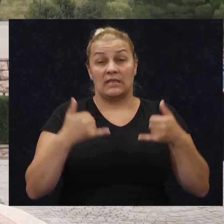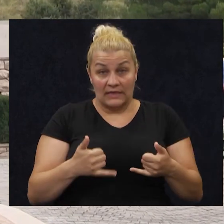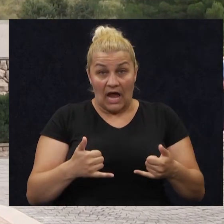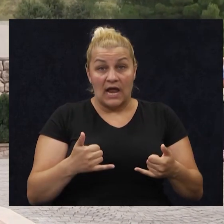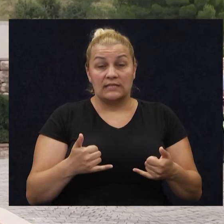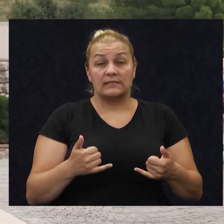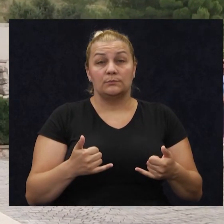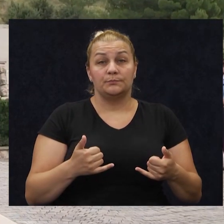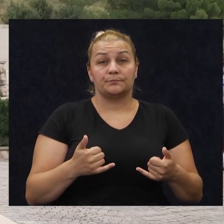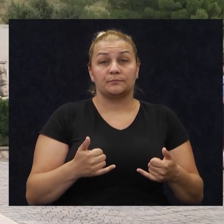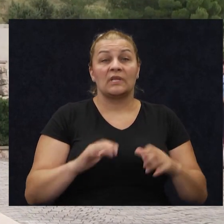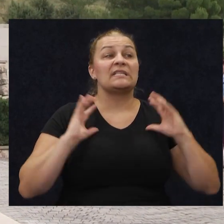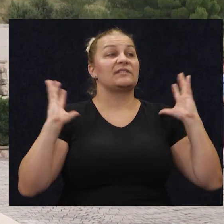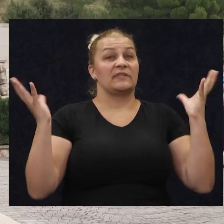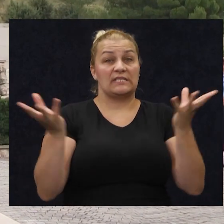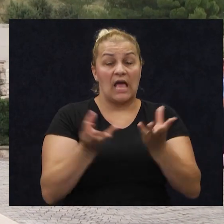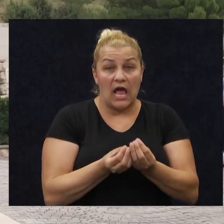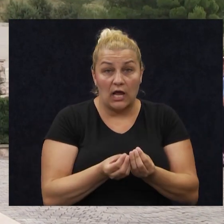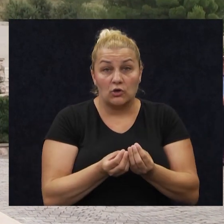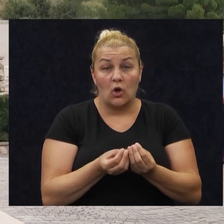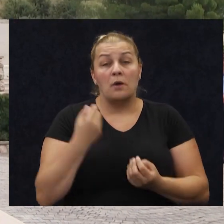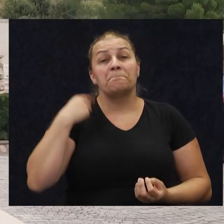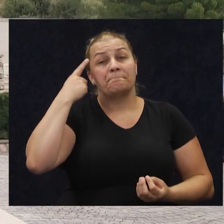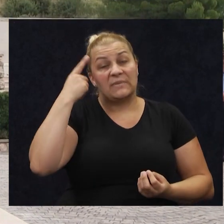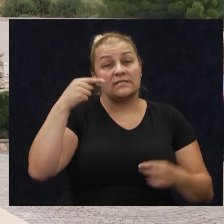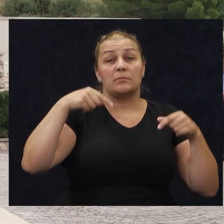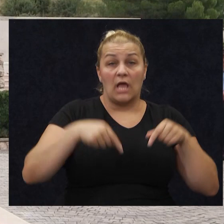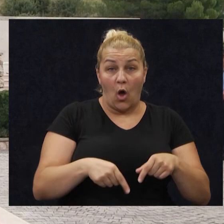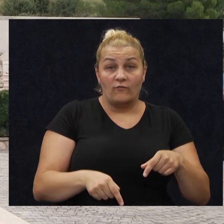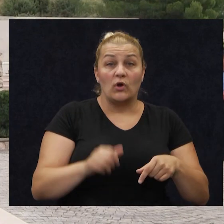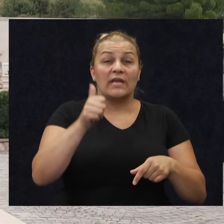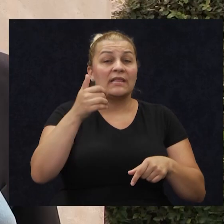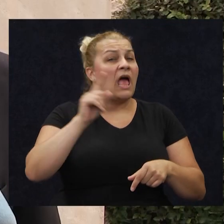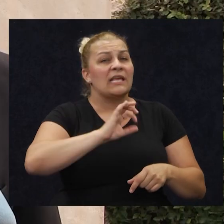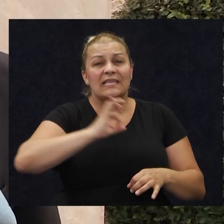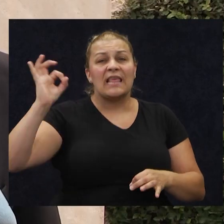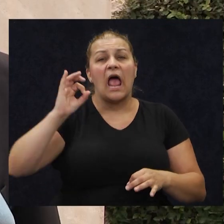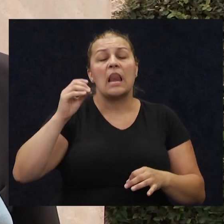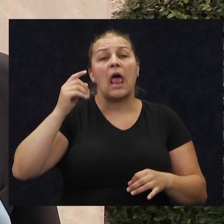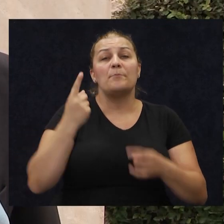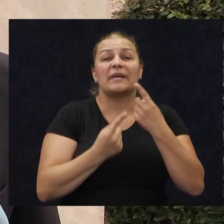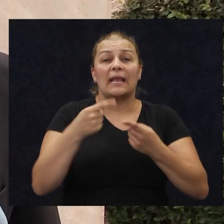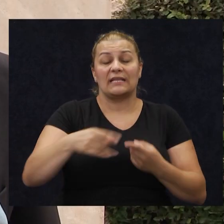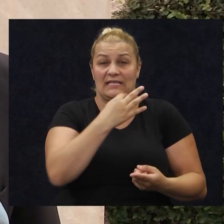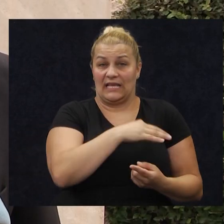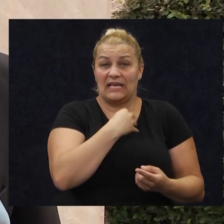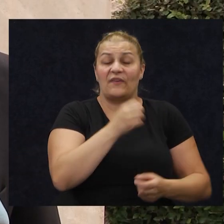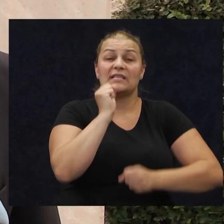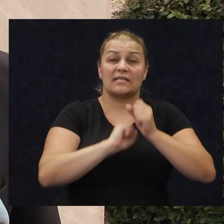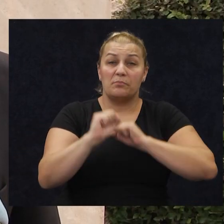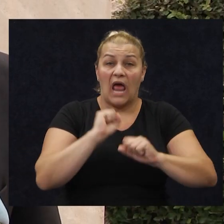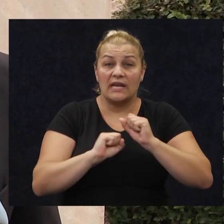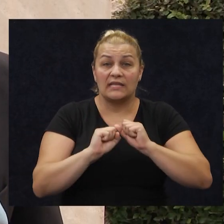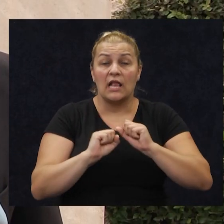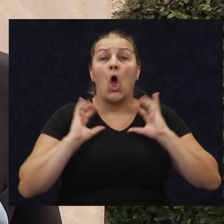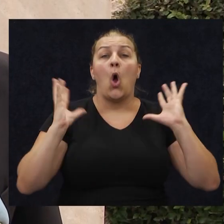svi zajedno i mislim da je ovo jedna idealna prilika da se Hrvatski branitelji